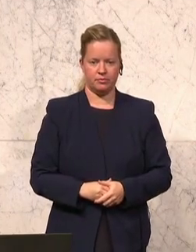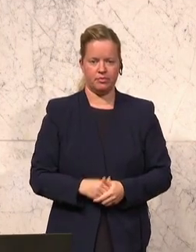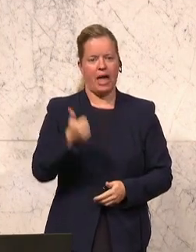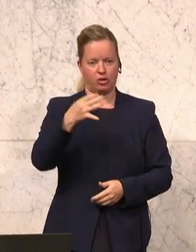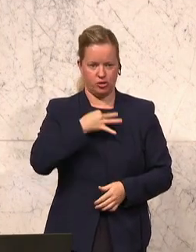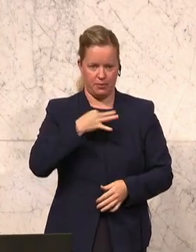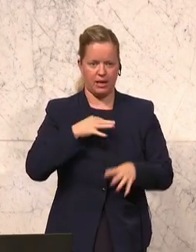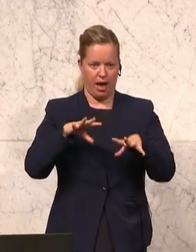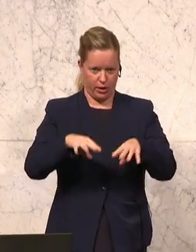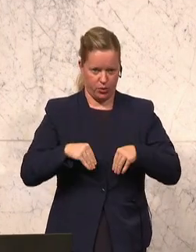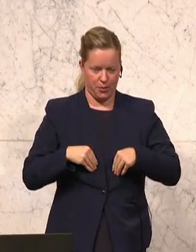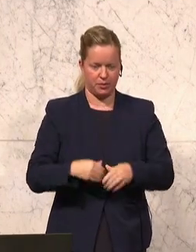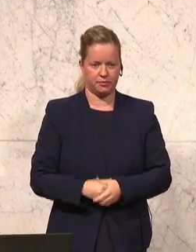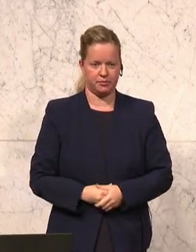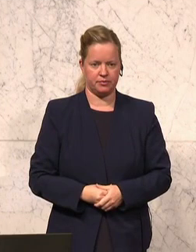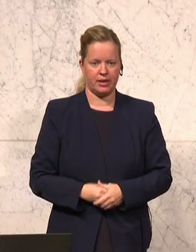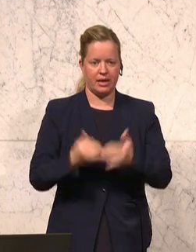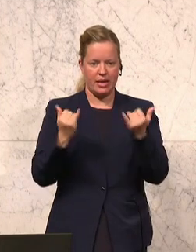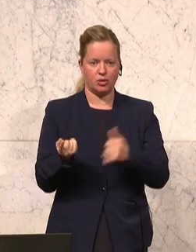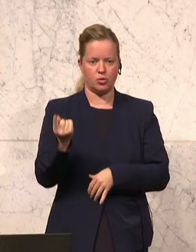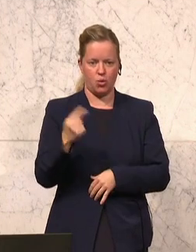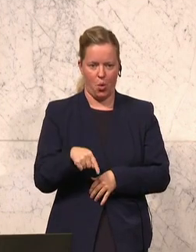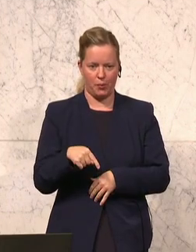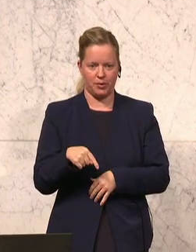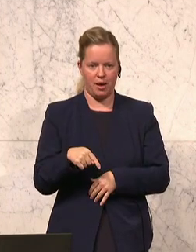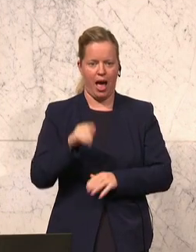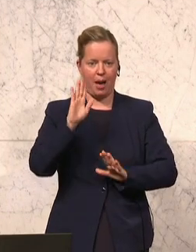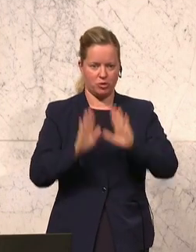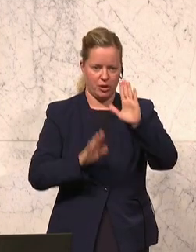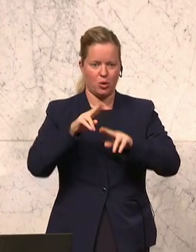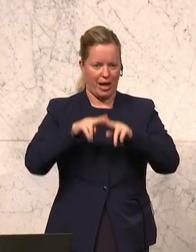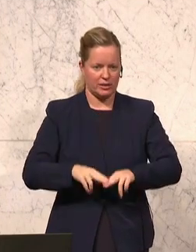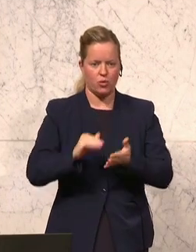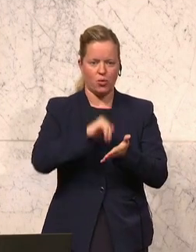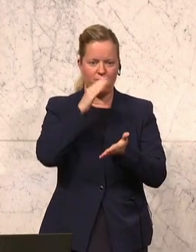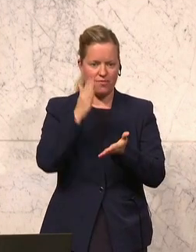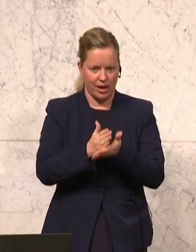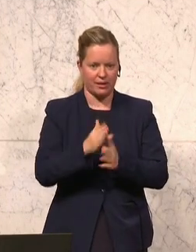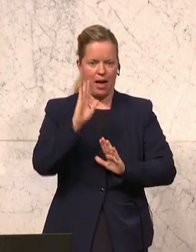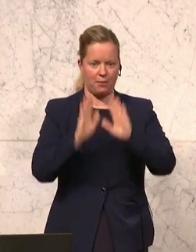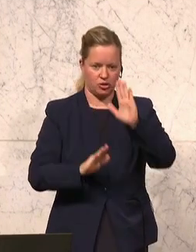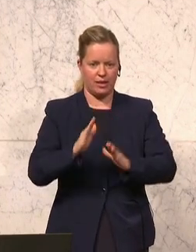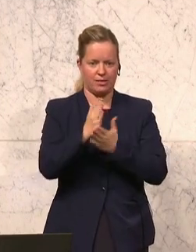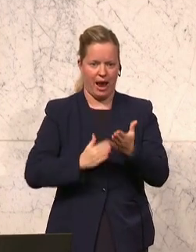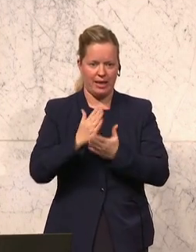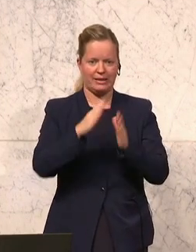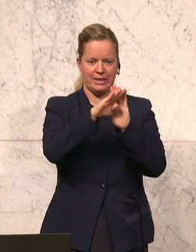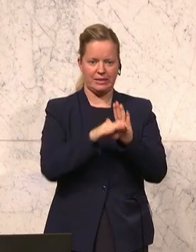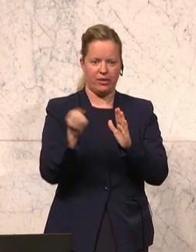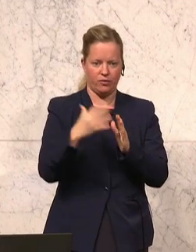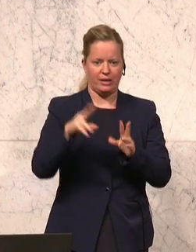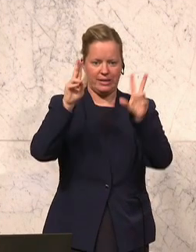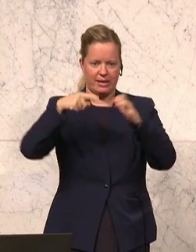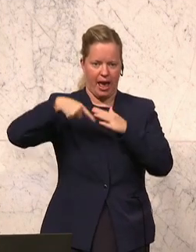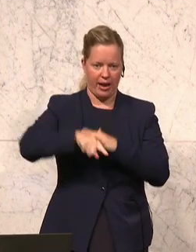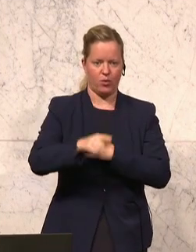einstimmig angenommen. Ich komme nun zur Abstimmung über die restlichen noch nicht abgestimmten Teile des Gesetzesentwurfs am Titel und